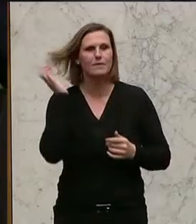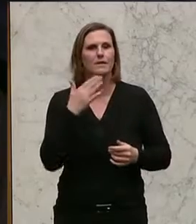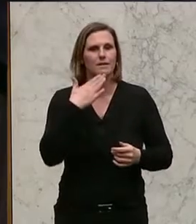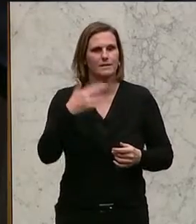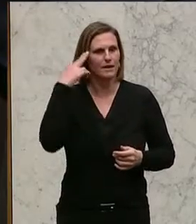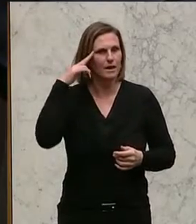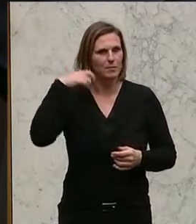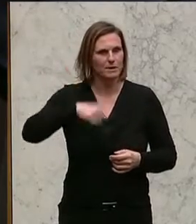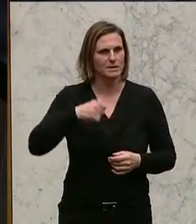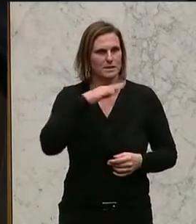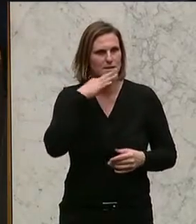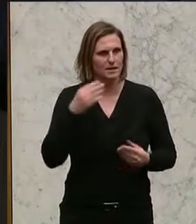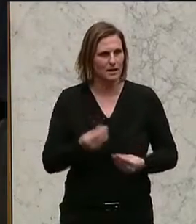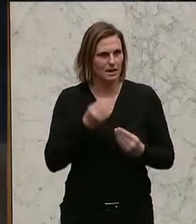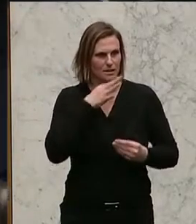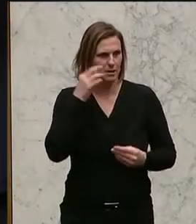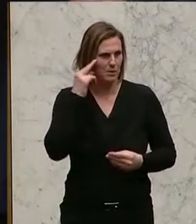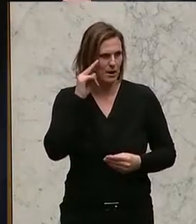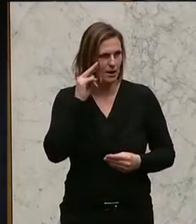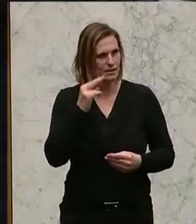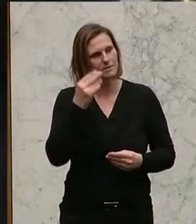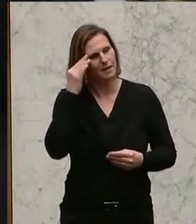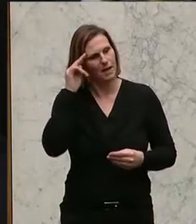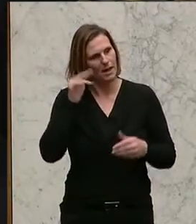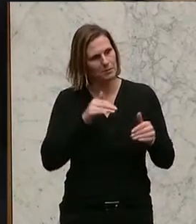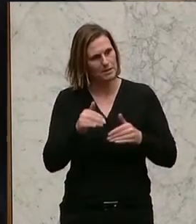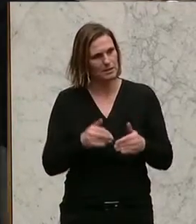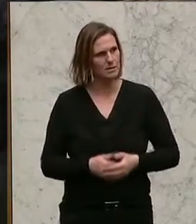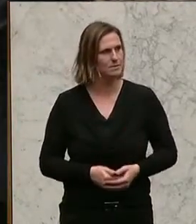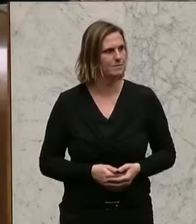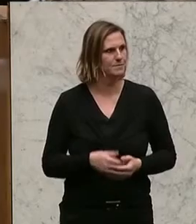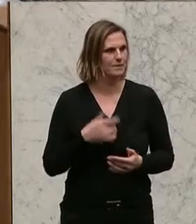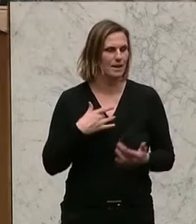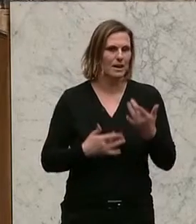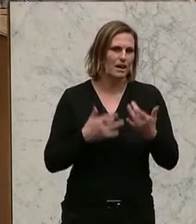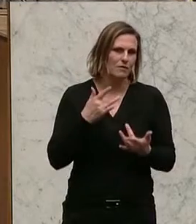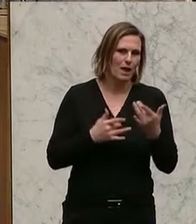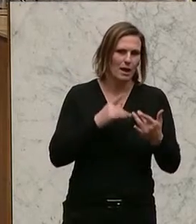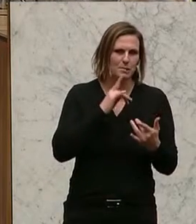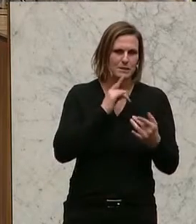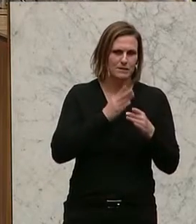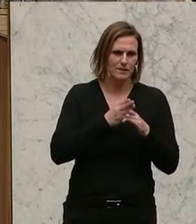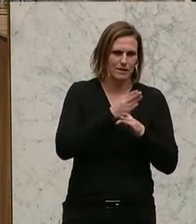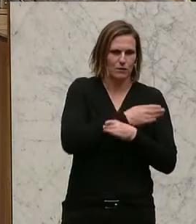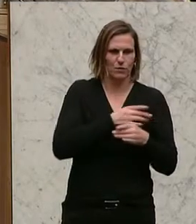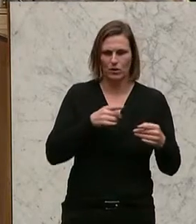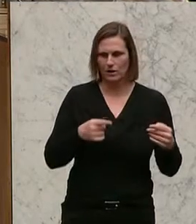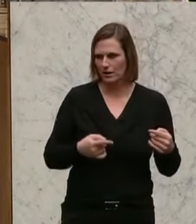Herr Präsident, sehr geehrte Damen und Herren, sehr geehrter Herr Minister, ich werde vielleicht ein bisschen anschließen an das, was der